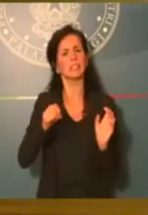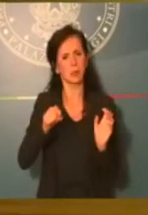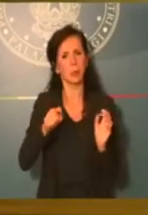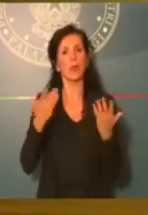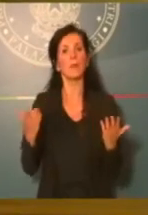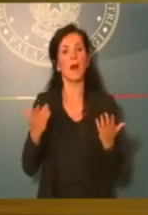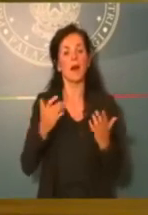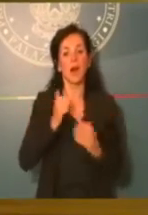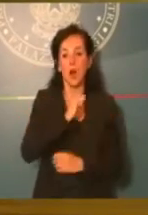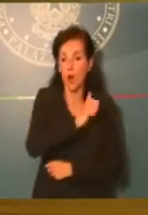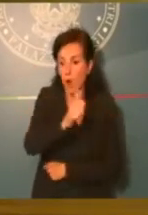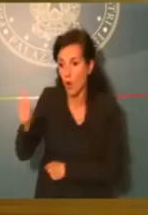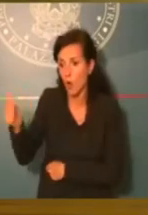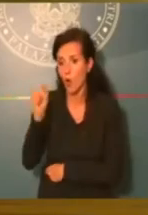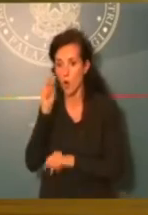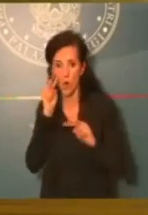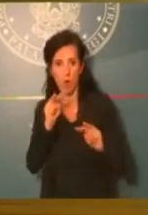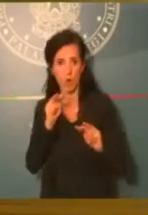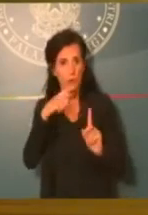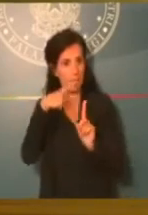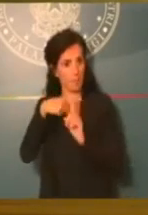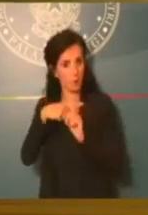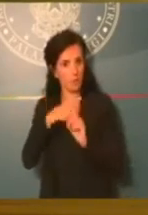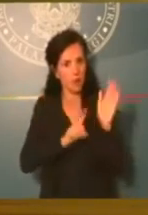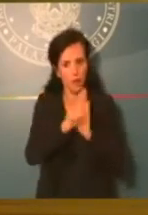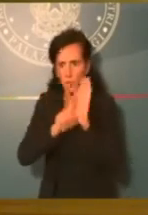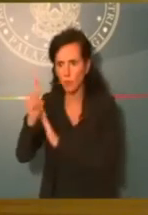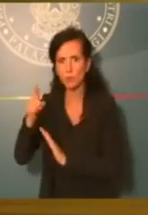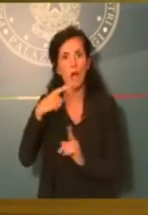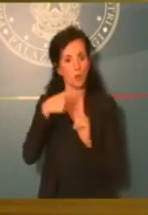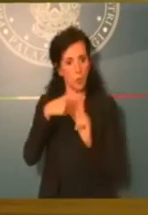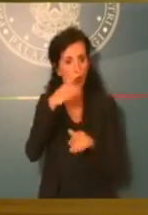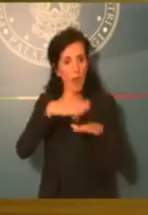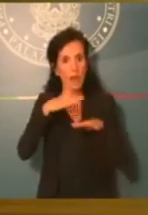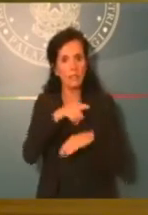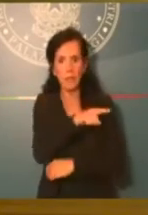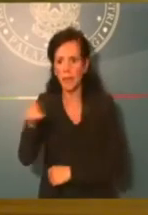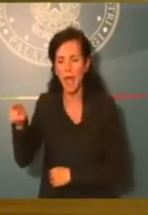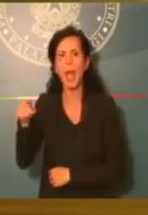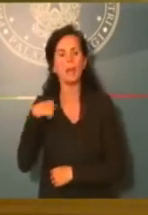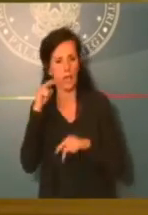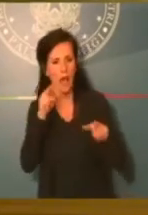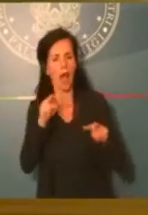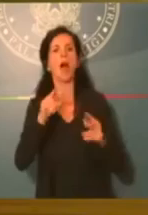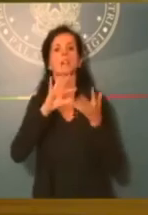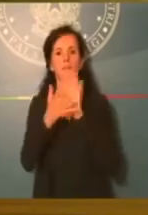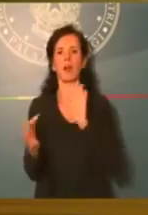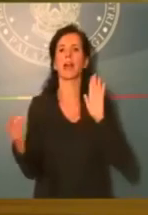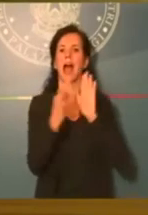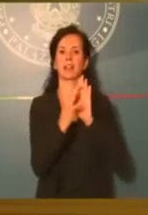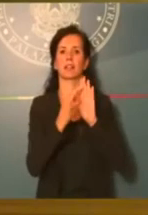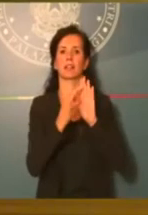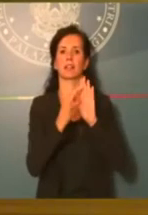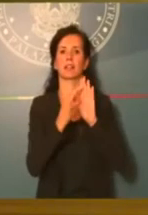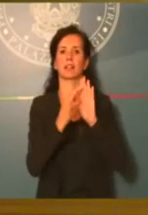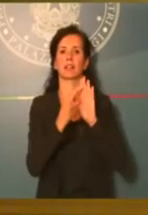aspetto positivo e ogni risultato positivo di quelle esperienze rientra in questo articolo 9 che determina i